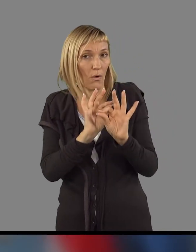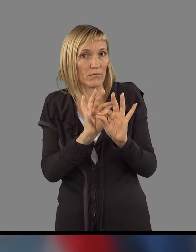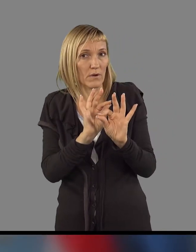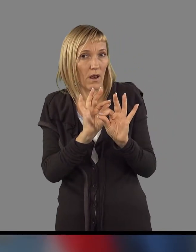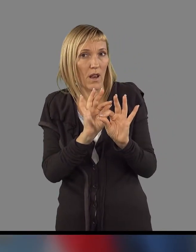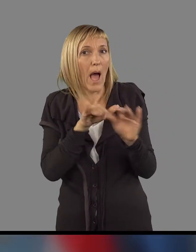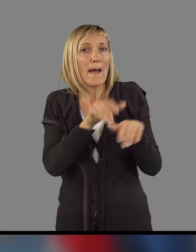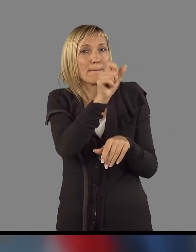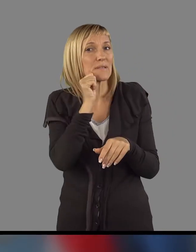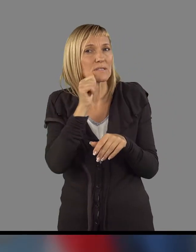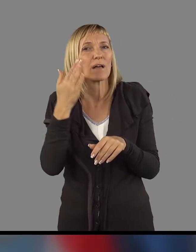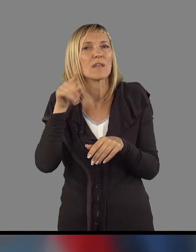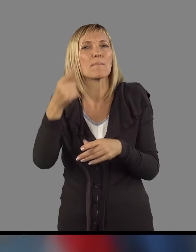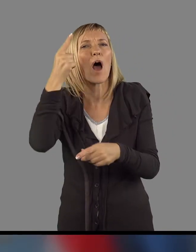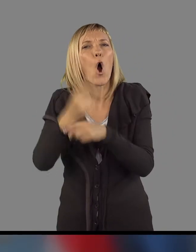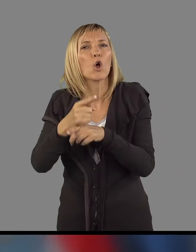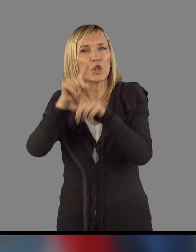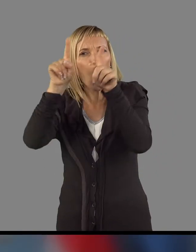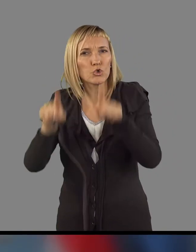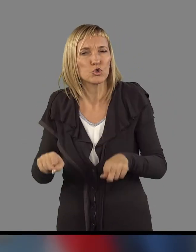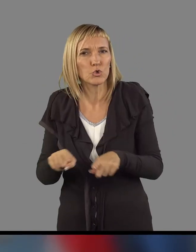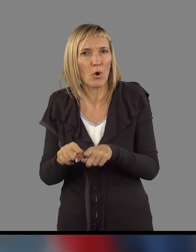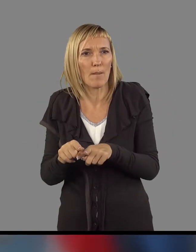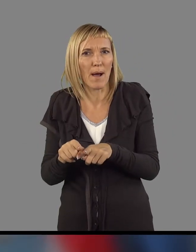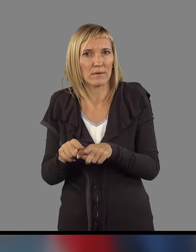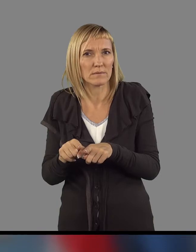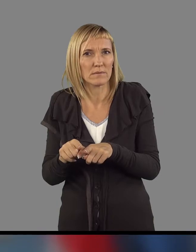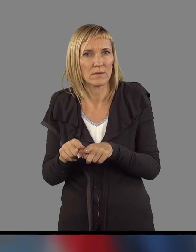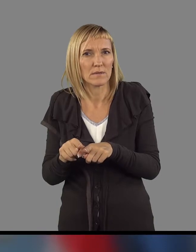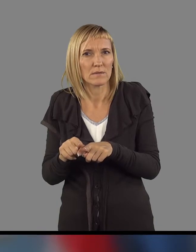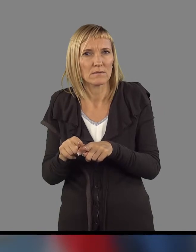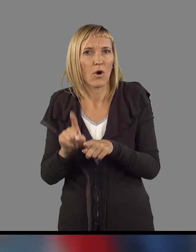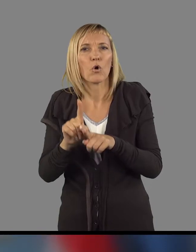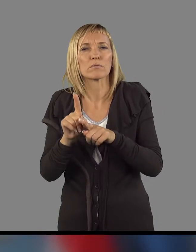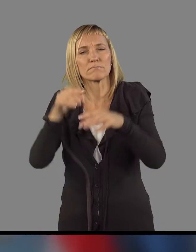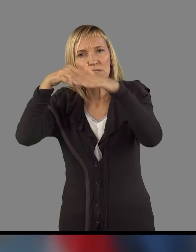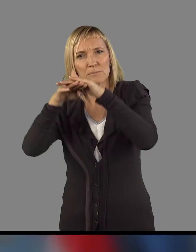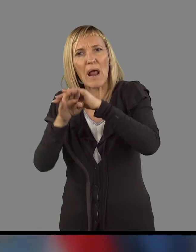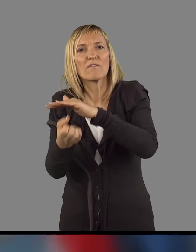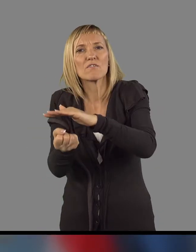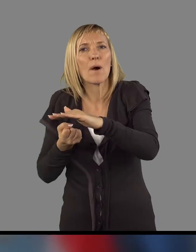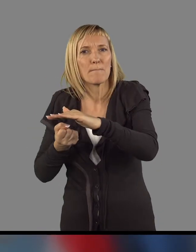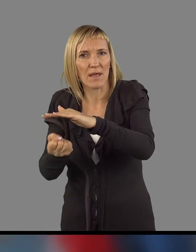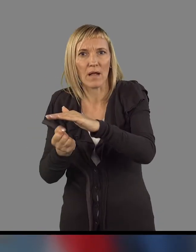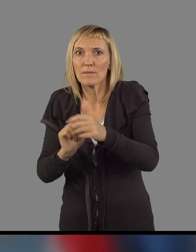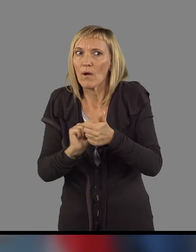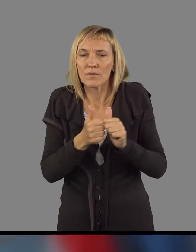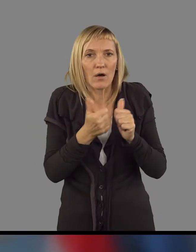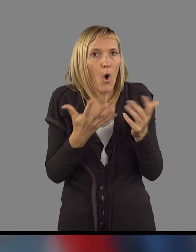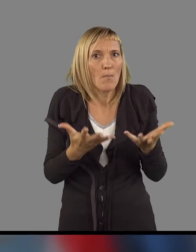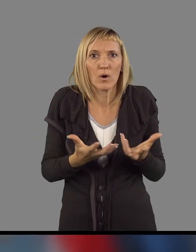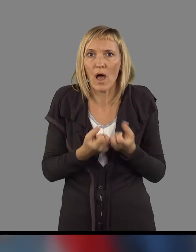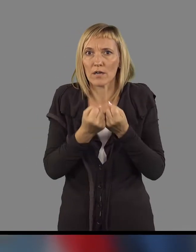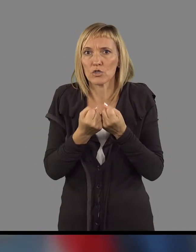bila tista odločba pospravljena v predalj in je morala na hitro